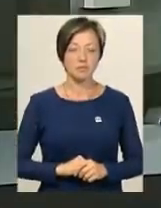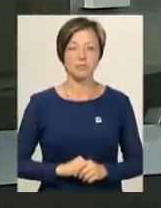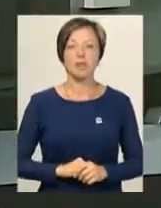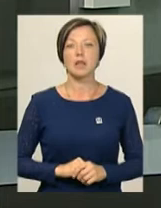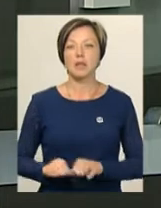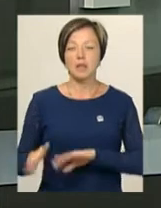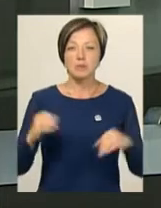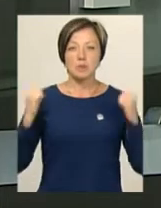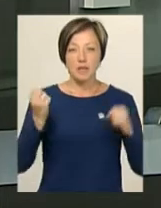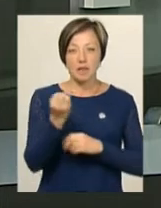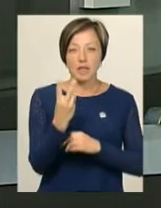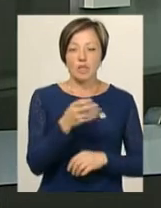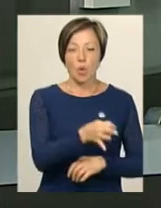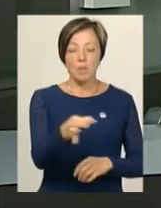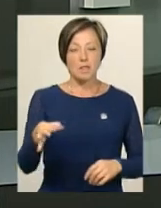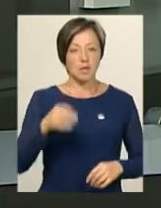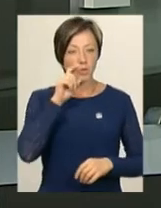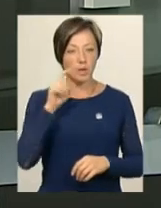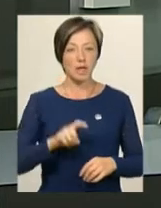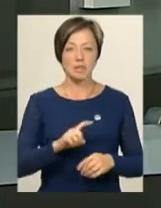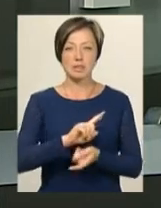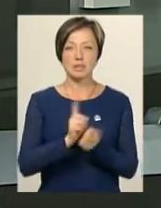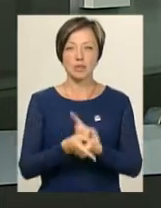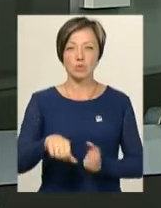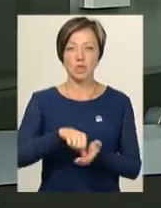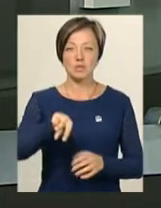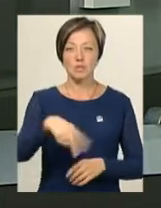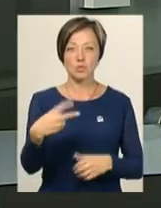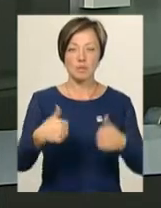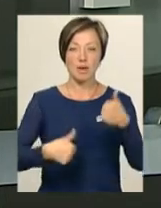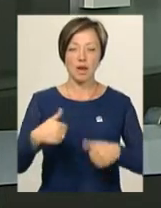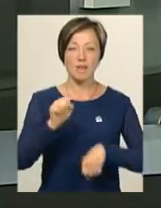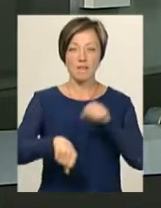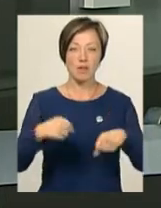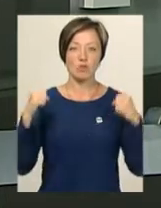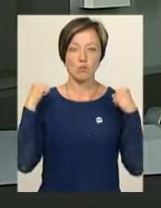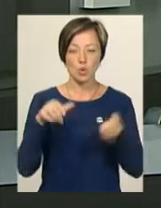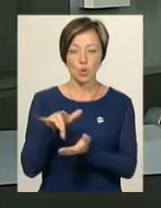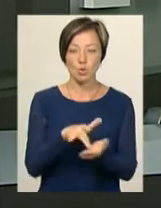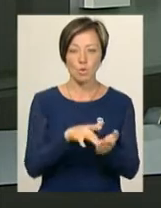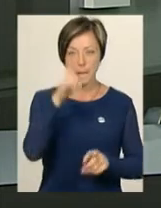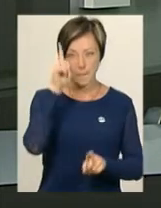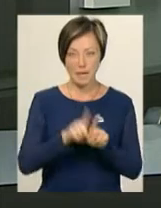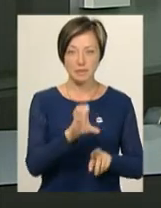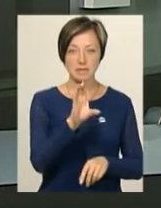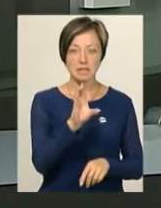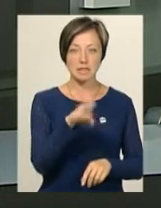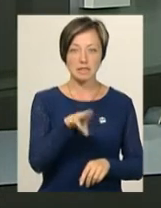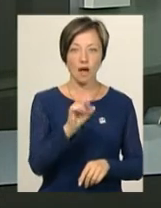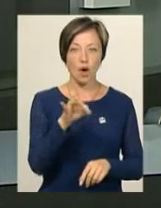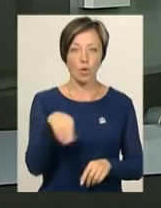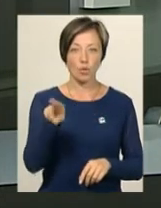Спортсмени з 12 областей України стали учасниками 22 змагань з велоспорту «Тур братів Стародубів» у Хмельницькому,